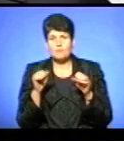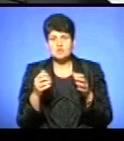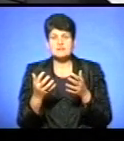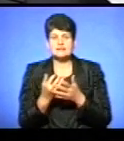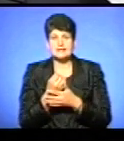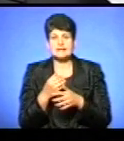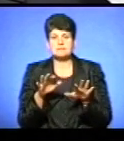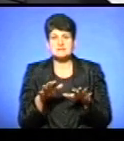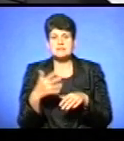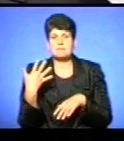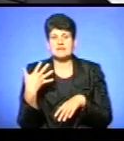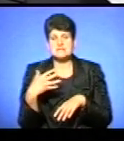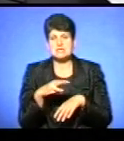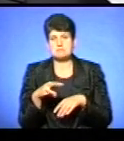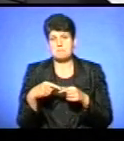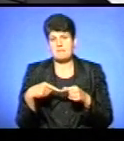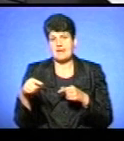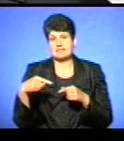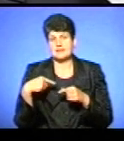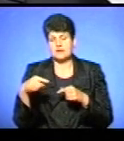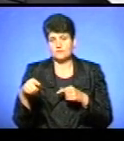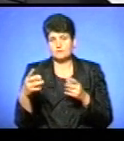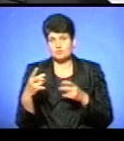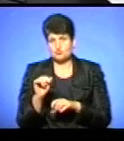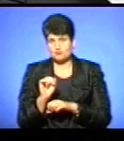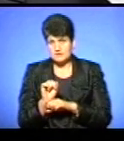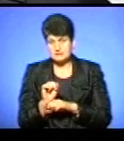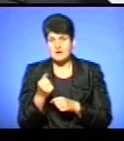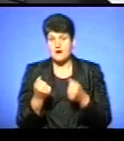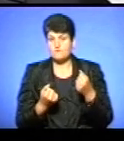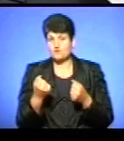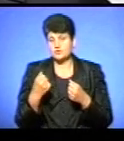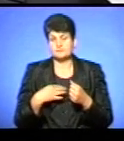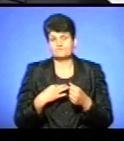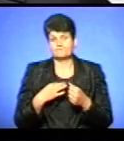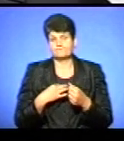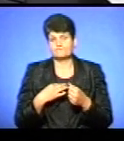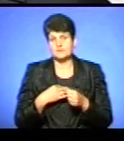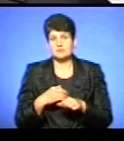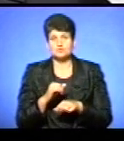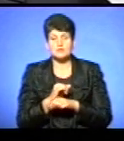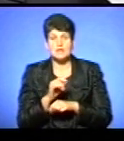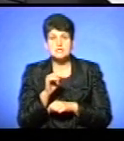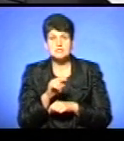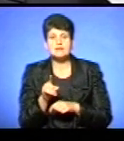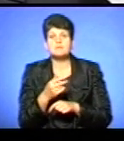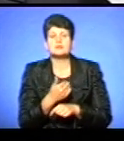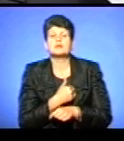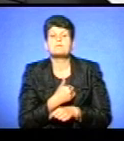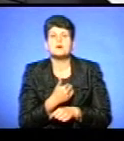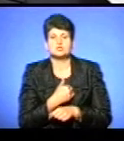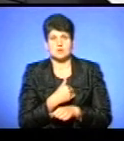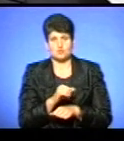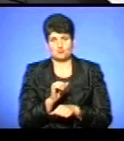50 метрів від того місця, де йому потрібно зупинитися, але водії цим нехтують і зупиняються там, де вони бажають